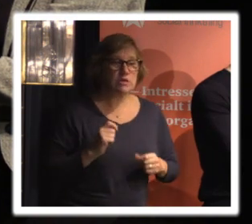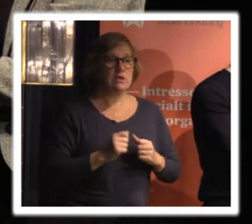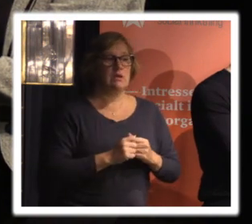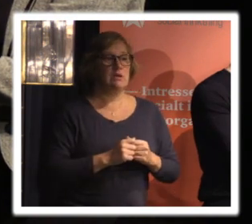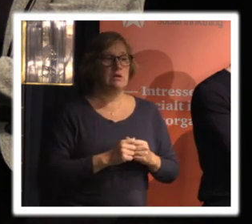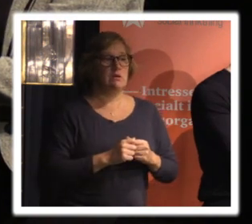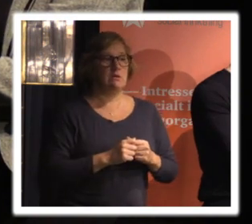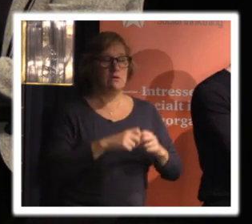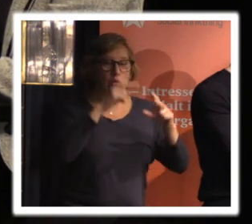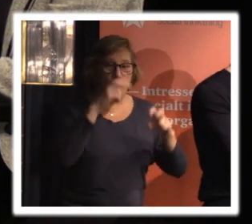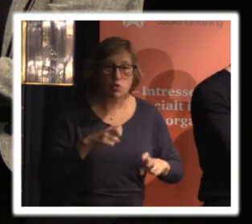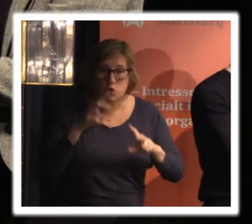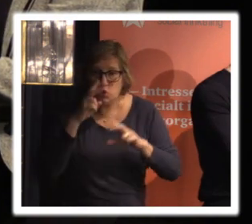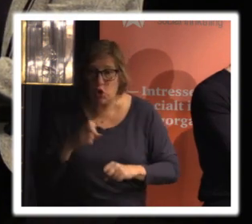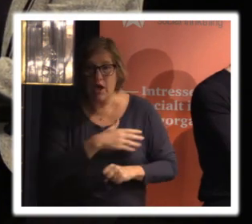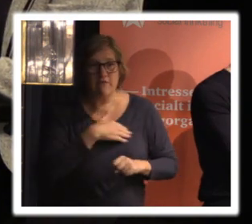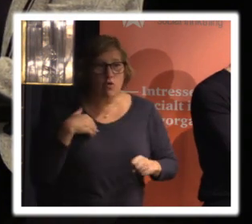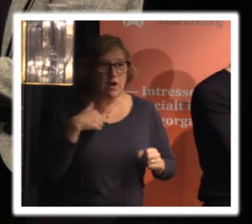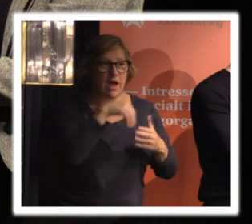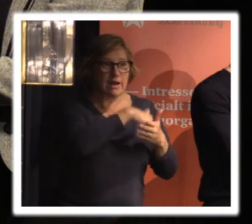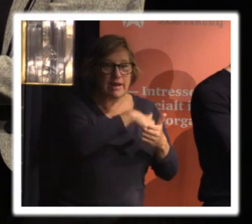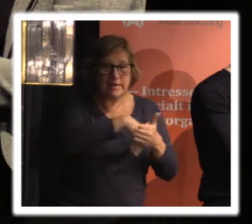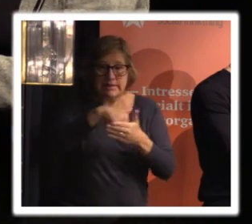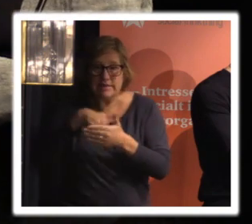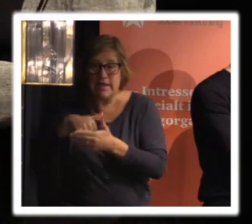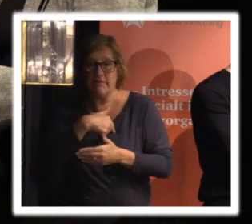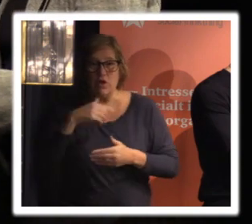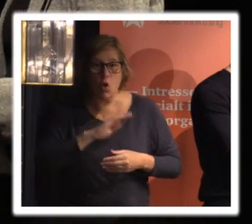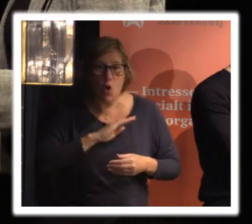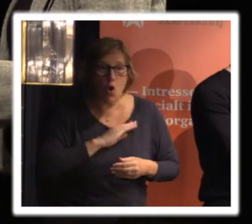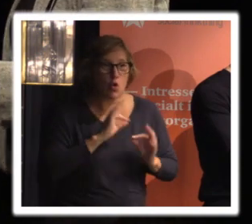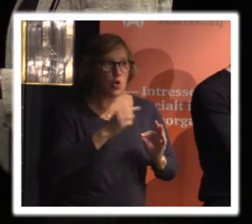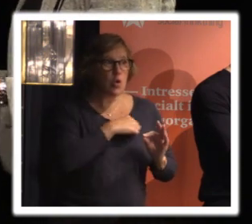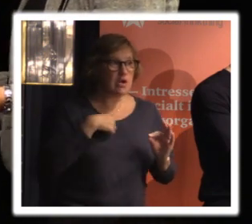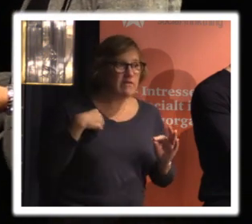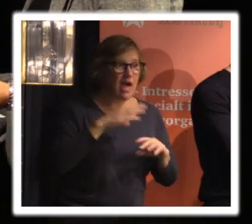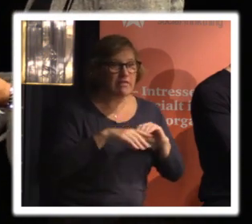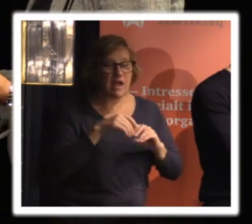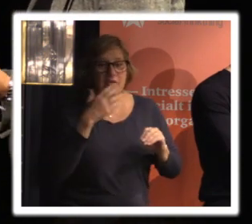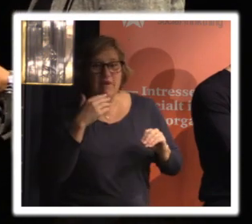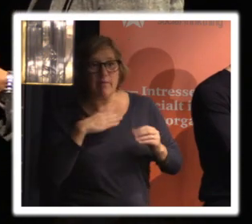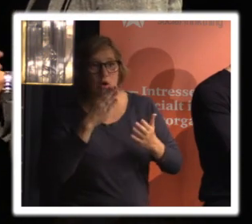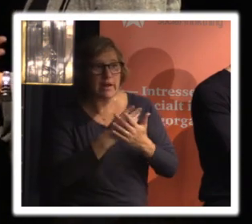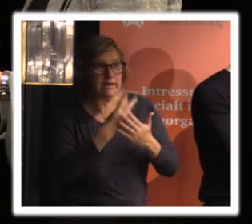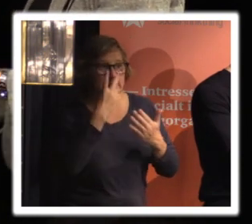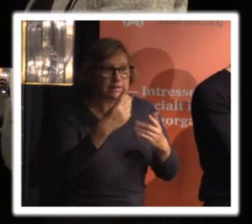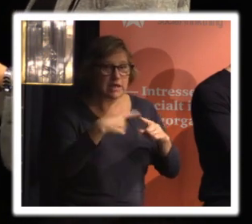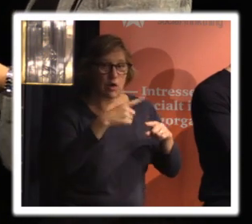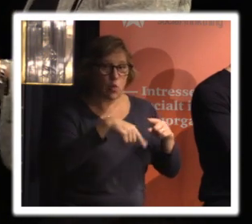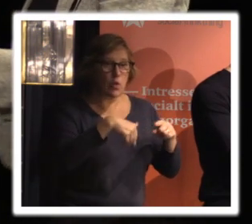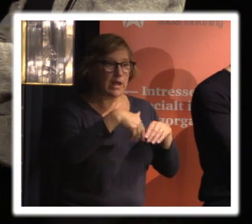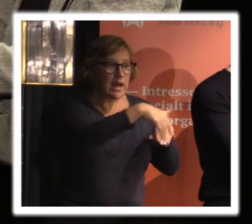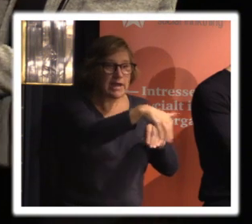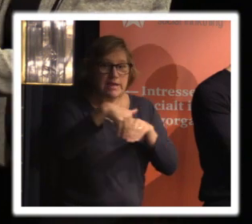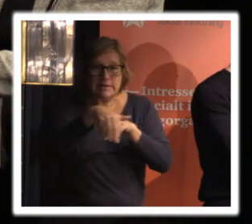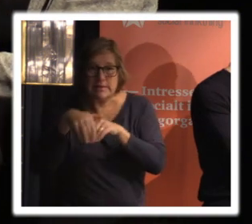titta på de register vi har som nämnde innan också och hur vi hanterar vem har insyn i vilka uppgifter och så vidare och den kanske första delen